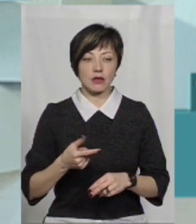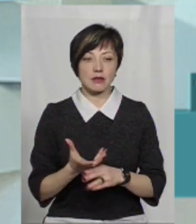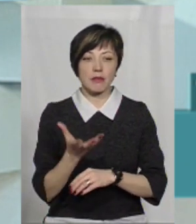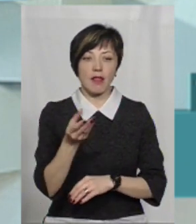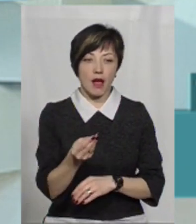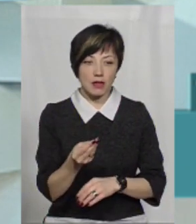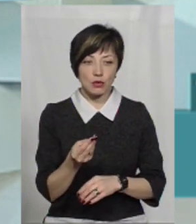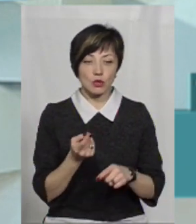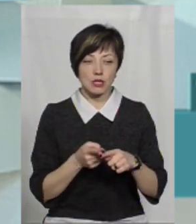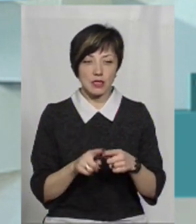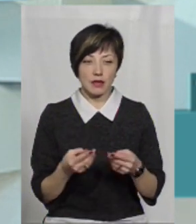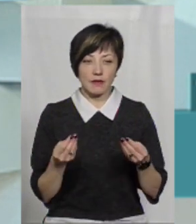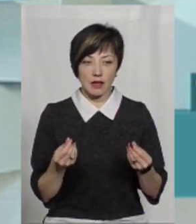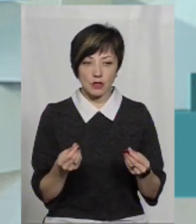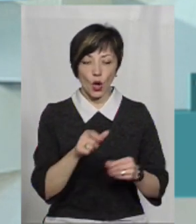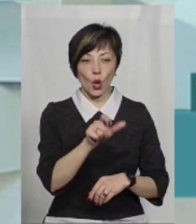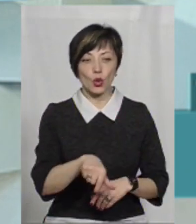внесків. Тобто люди